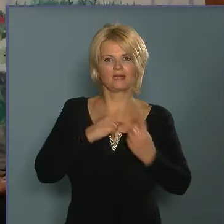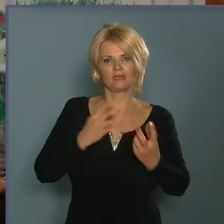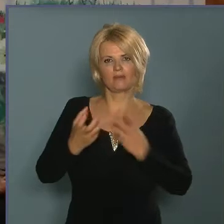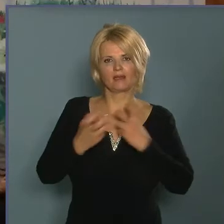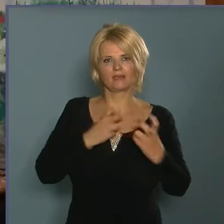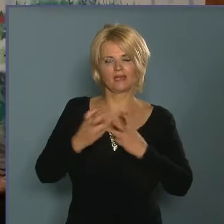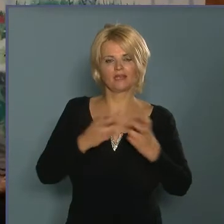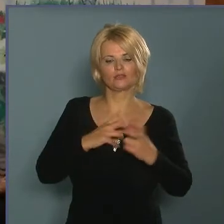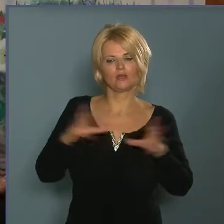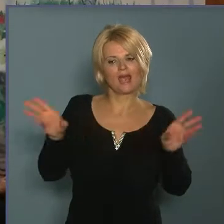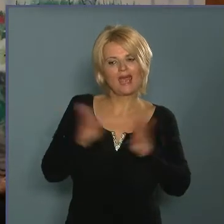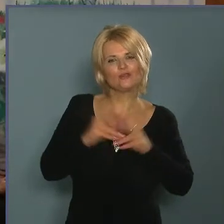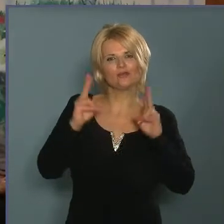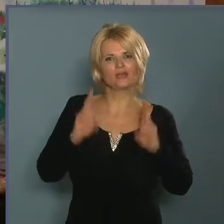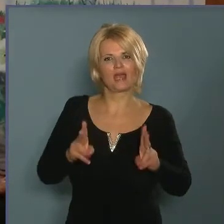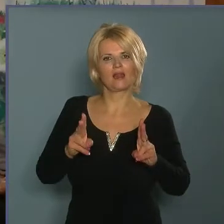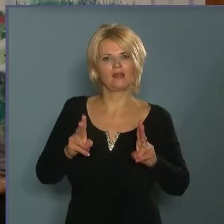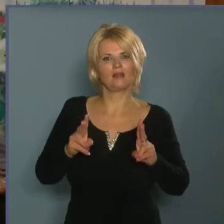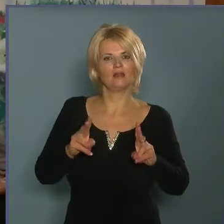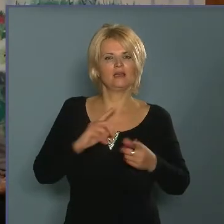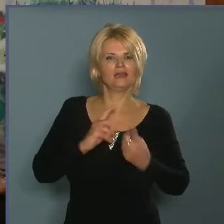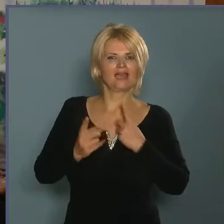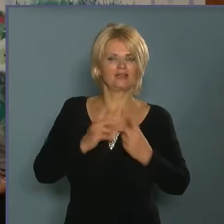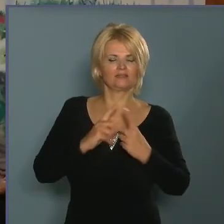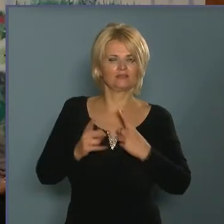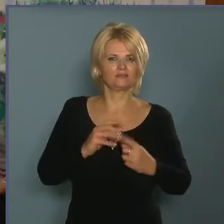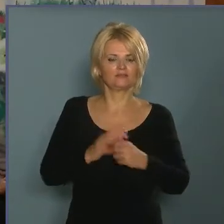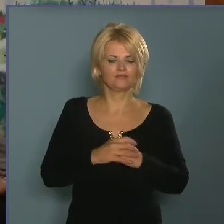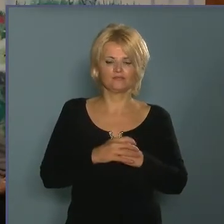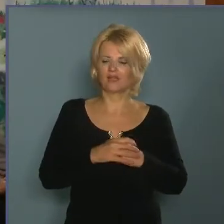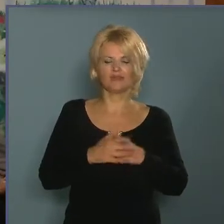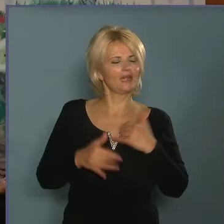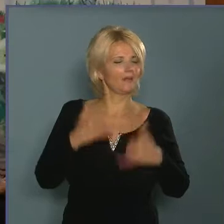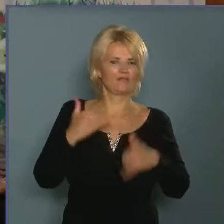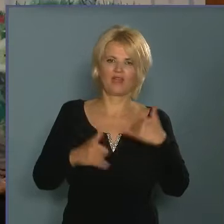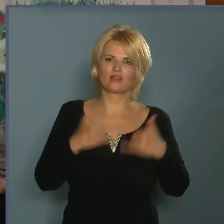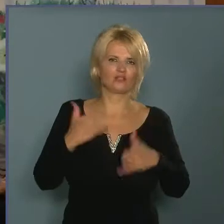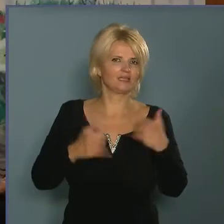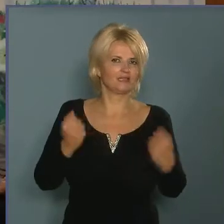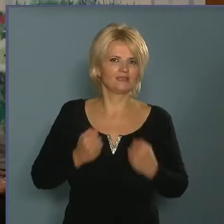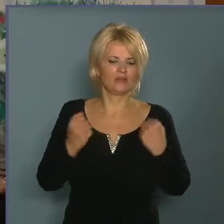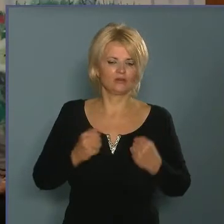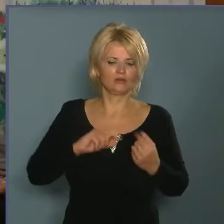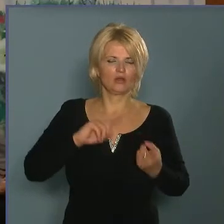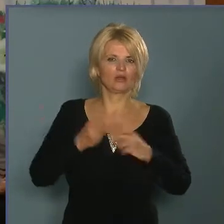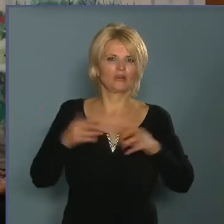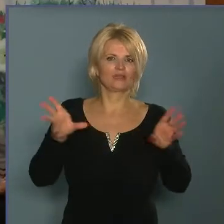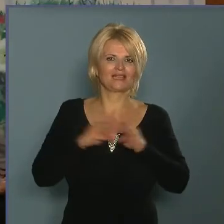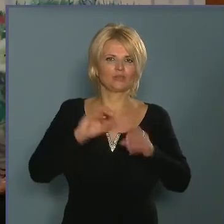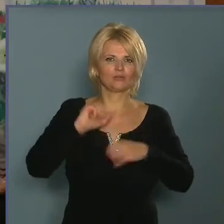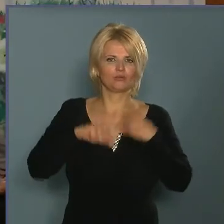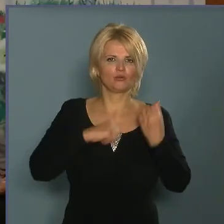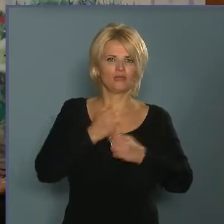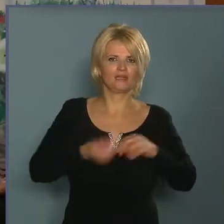kooperatív játék, tehát együtt kell legyőzni a játékot, és ez pedig nem a versengést erősíti, hanem az együttműködést.